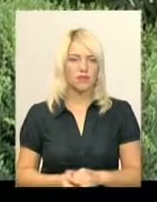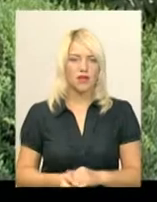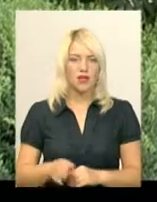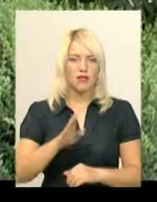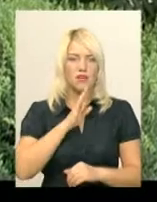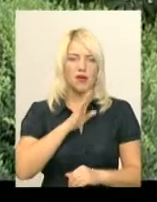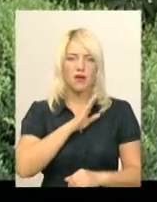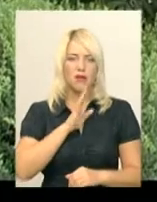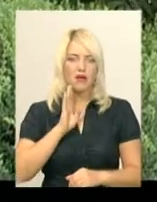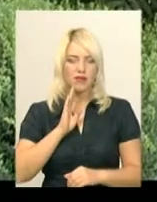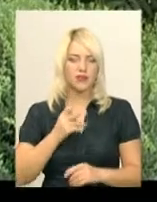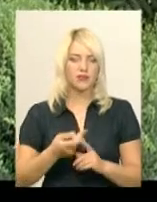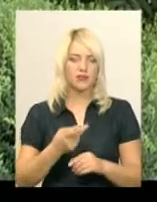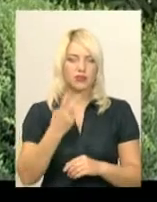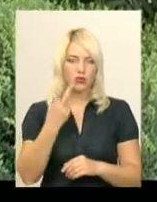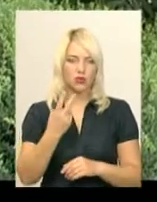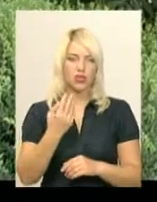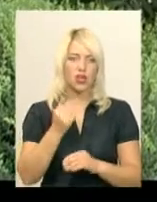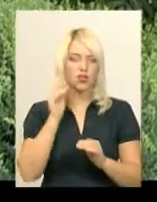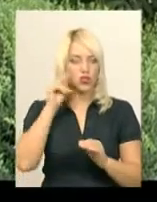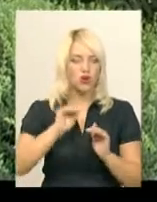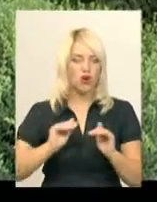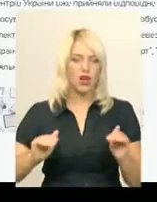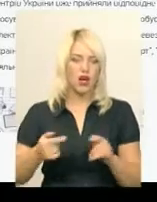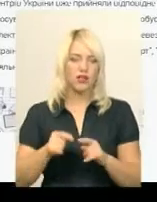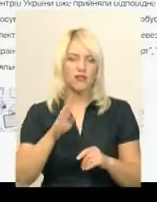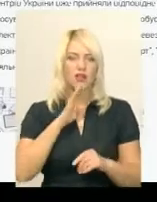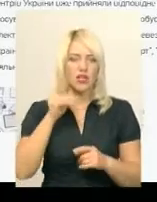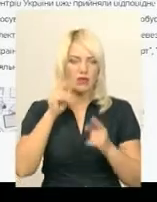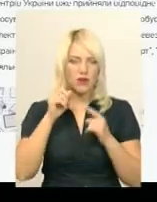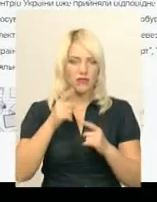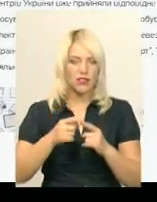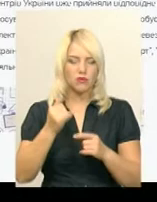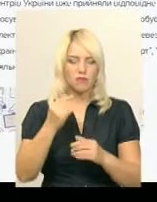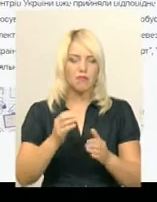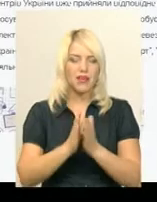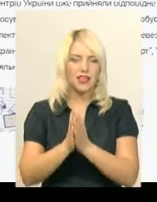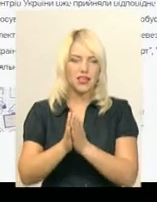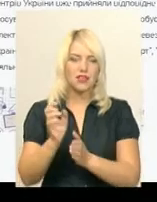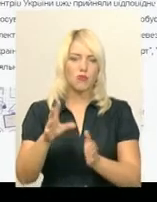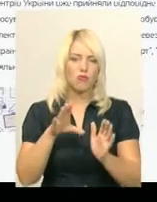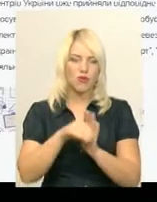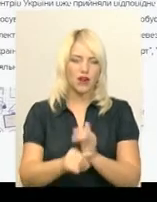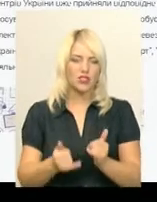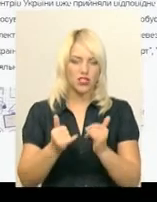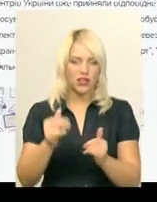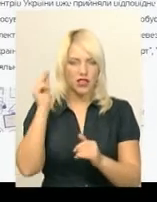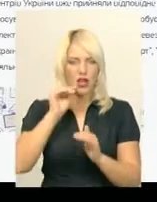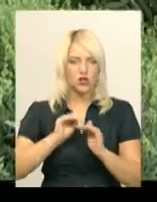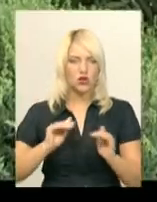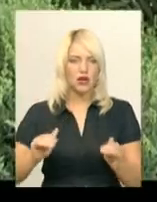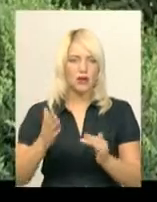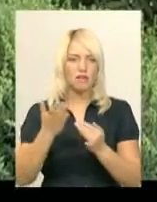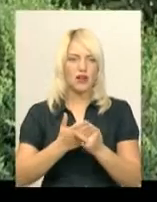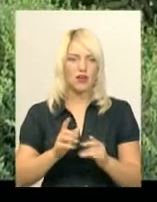Хмельничанка Ольга Чорна – мати двох школярів. Саме вона – авторка петиції про запровадження для учнів шкіл пільгового проїзду у громадському транспорті.